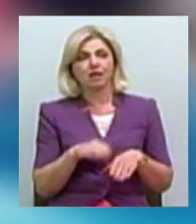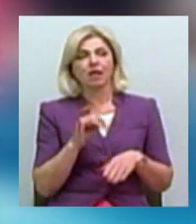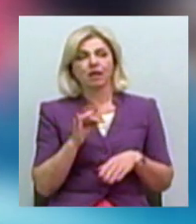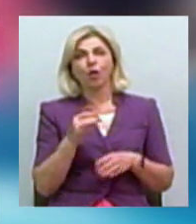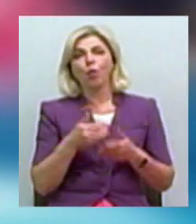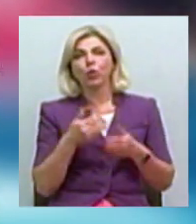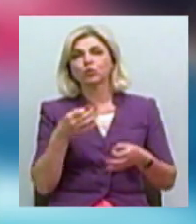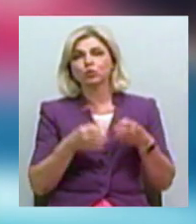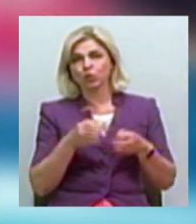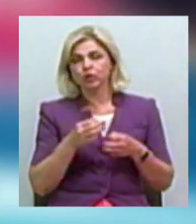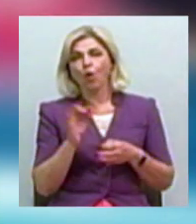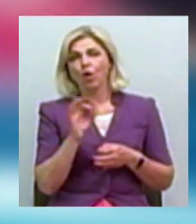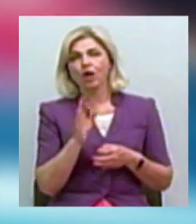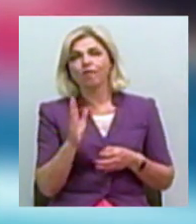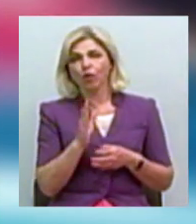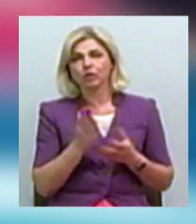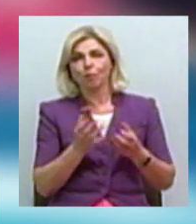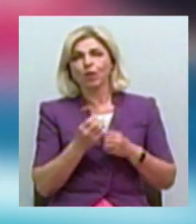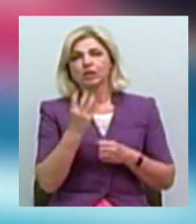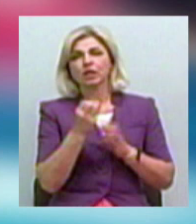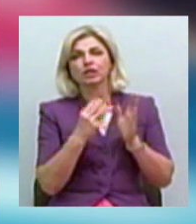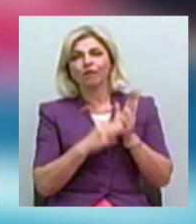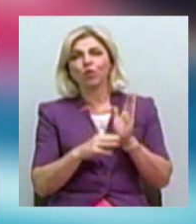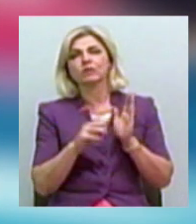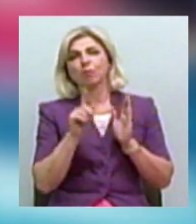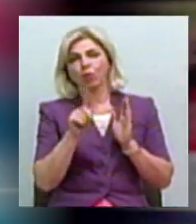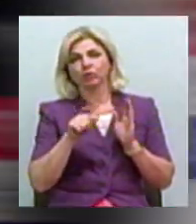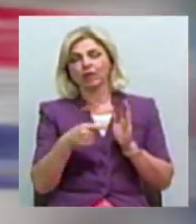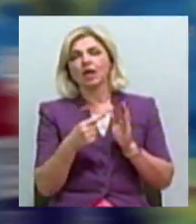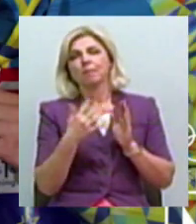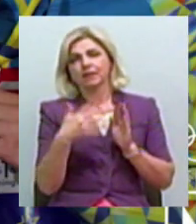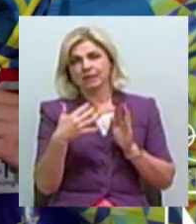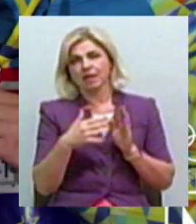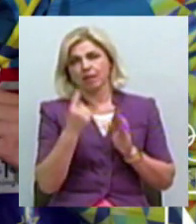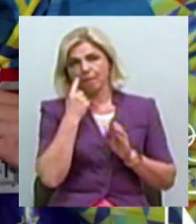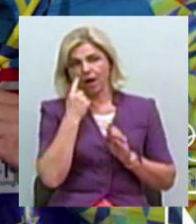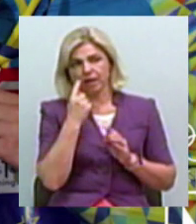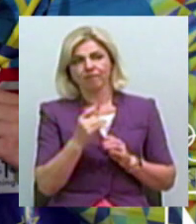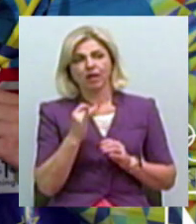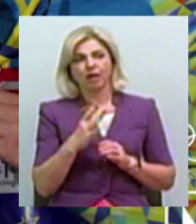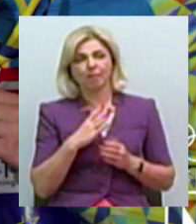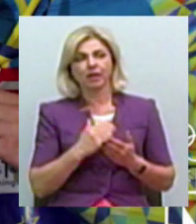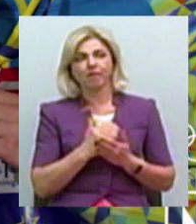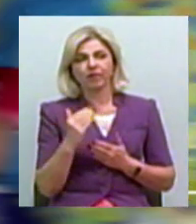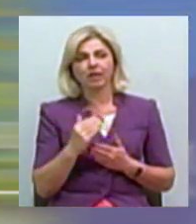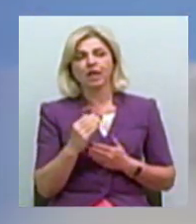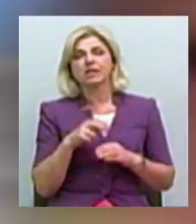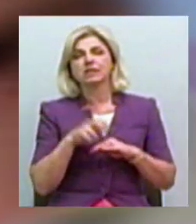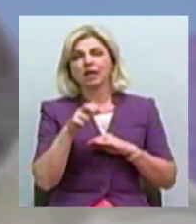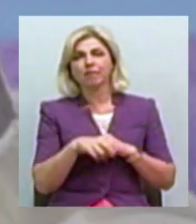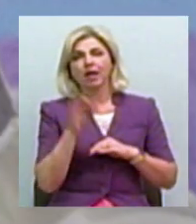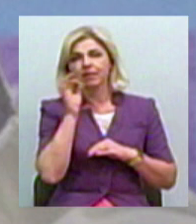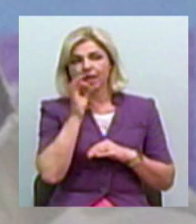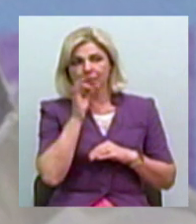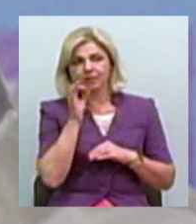суддів за свої виступи Олег Колодій отримав 381,50 балів. Вищі оцінили найтитулованішого серед європейських стрибунів німця